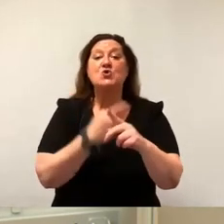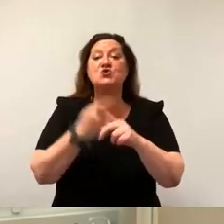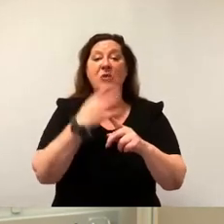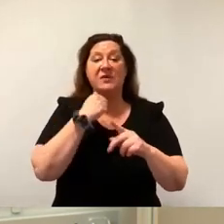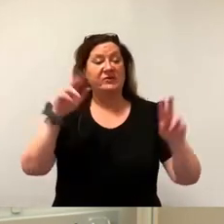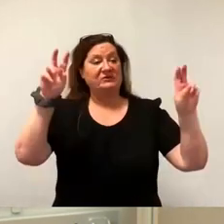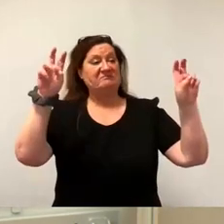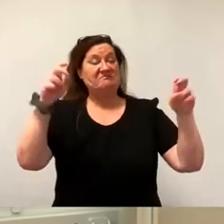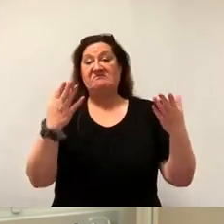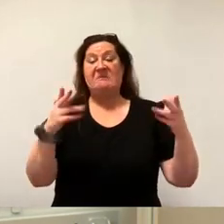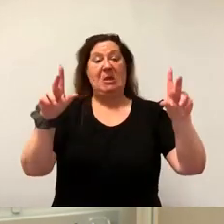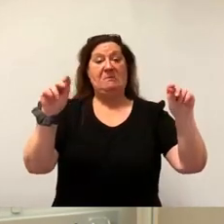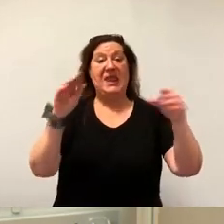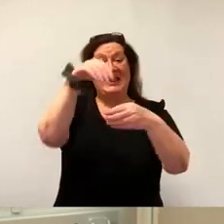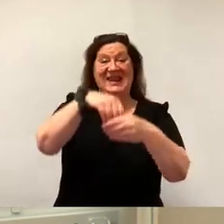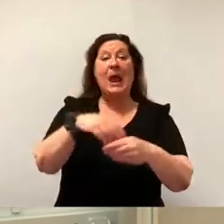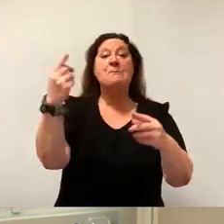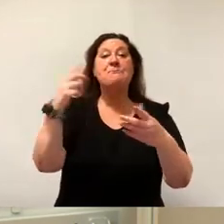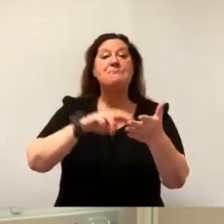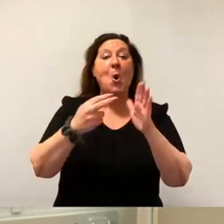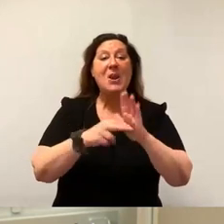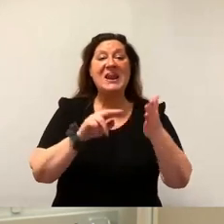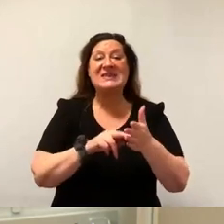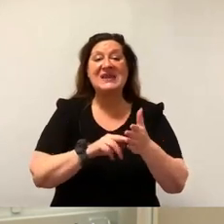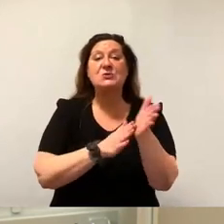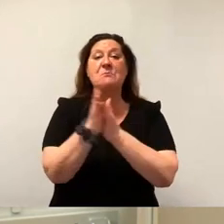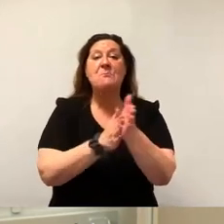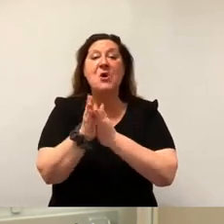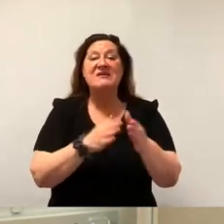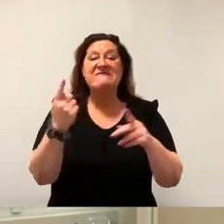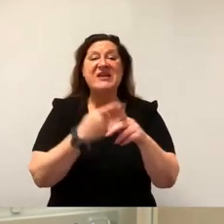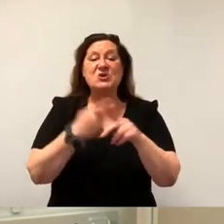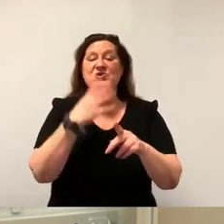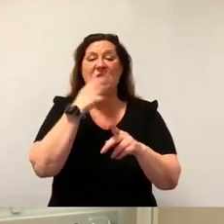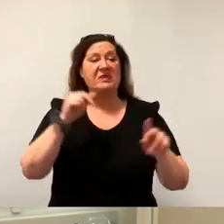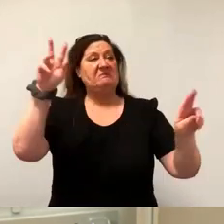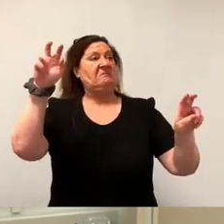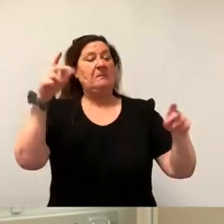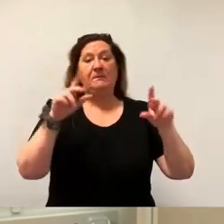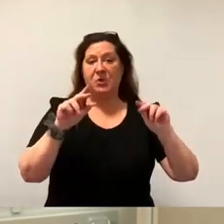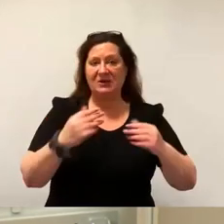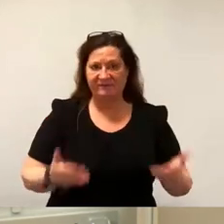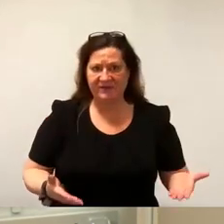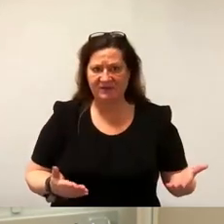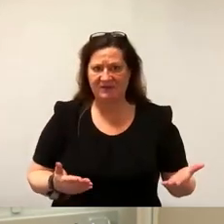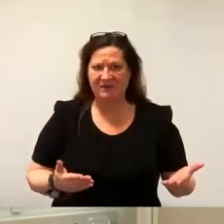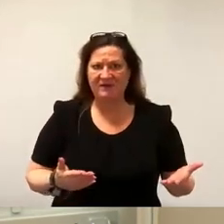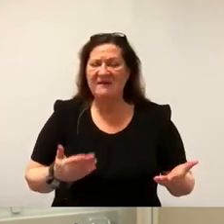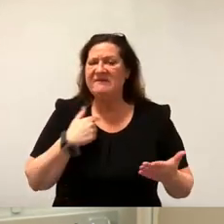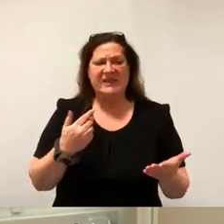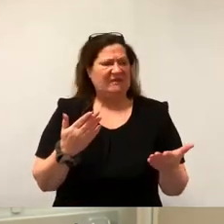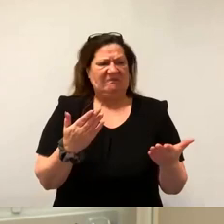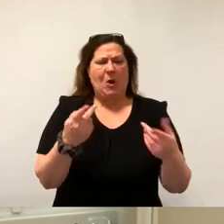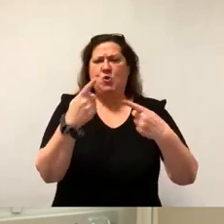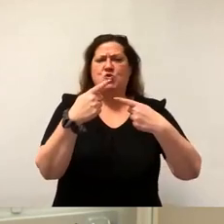politisch motivierter Sonderwunsch? Das ist eine Floskel, bei der man